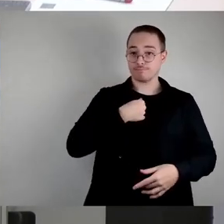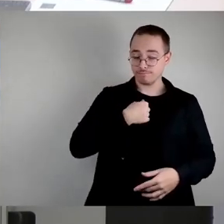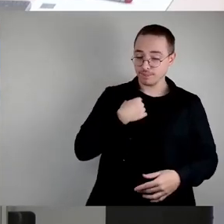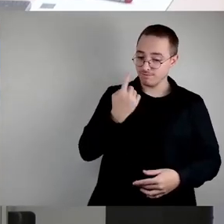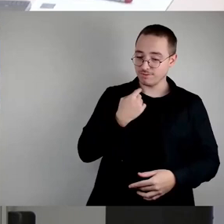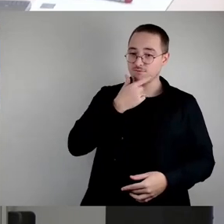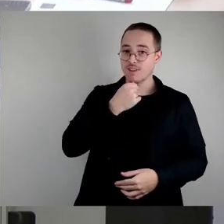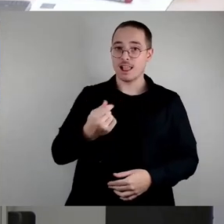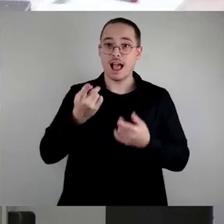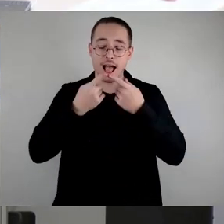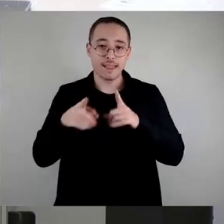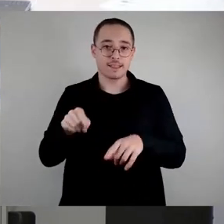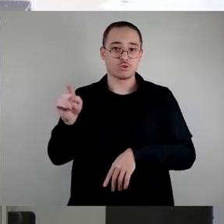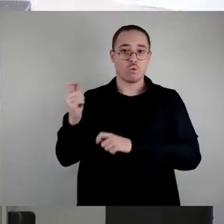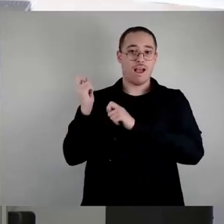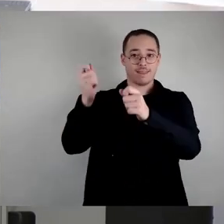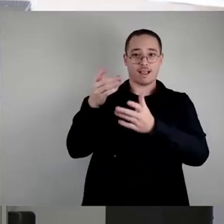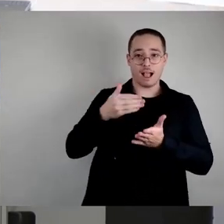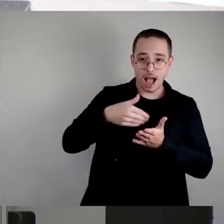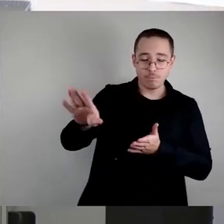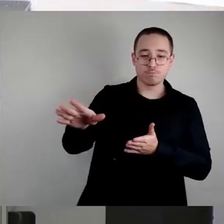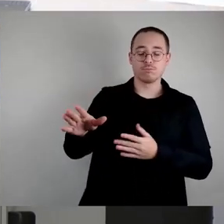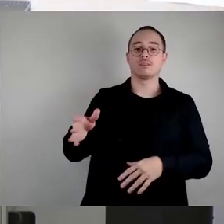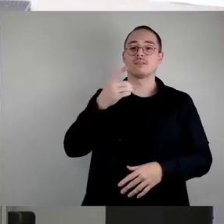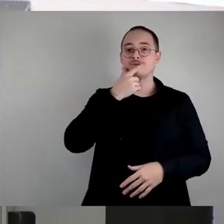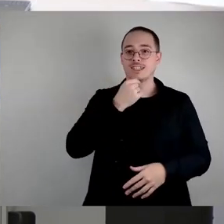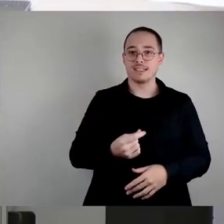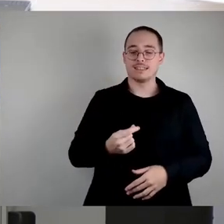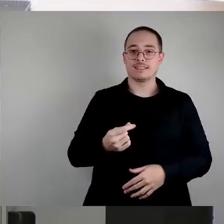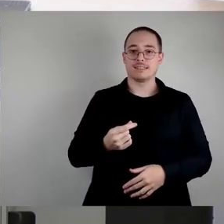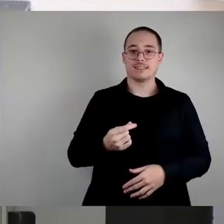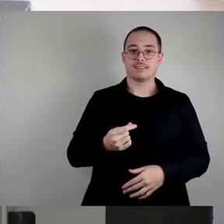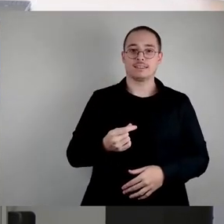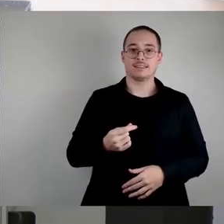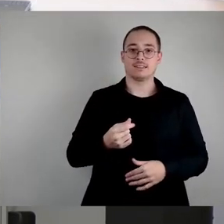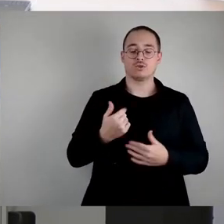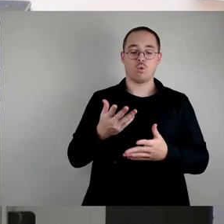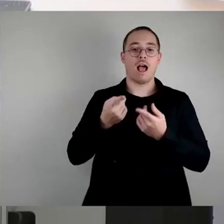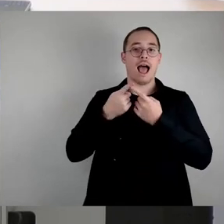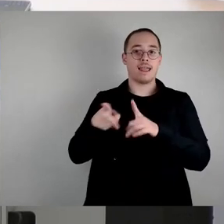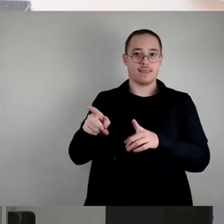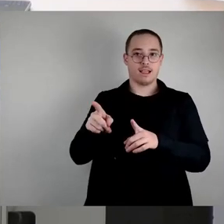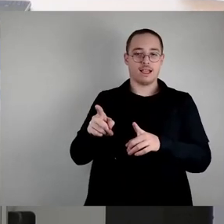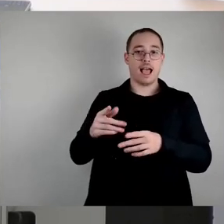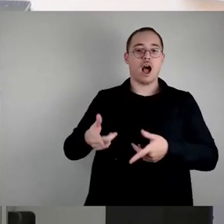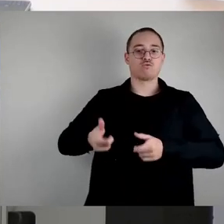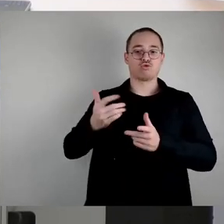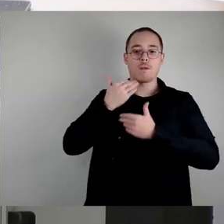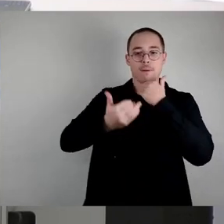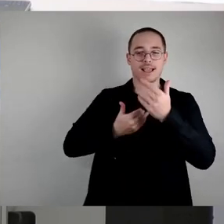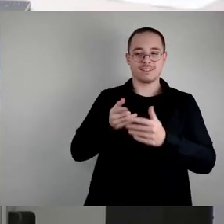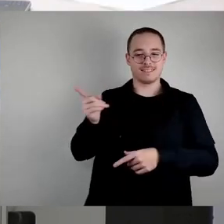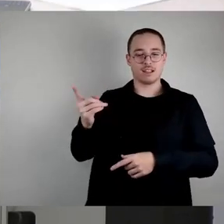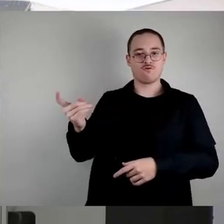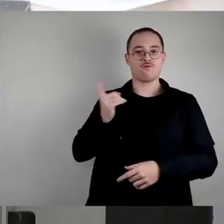Beschlussgrundlage, den federführenden Ausschussbericht zu nehmen von der Wirtschaftsförderung, vom Wirtschaftsausschuss,